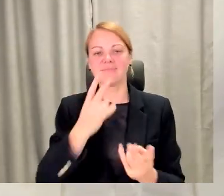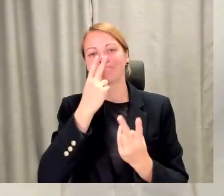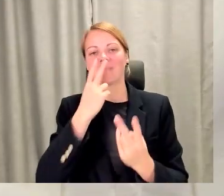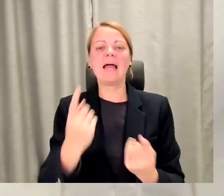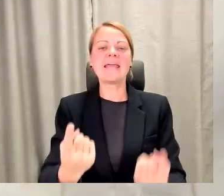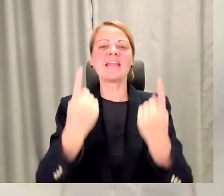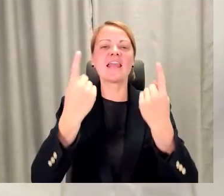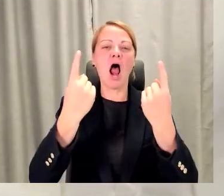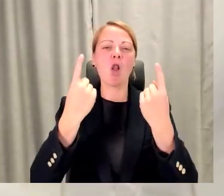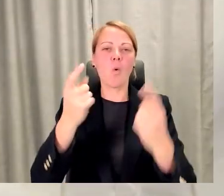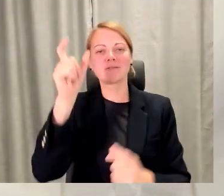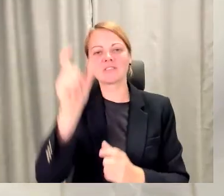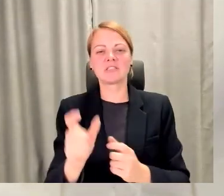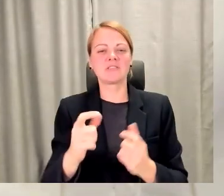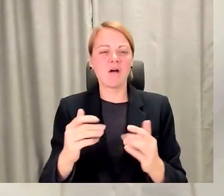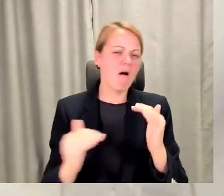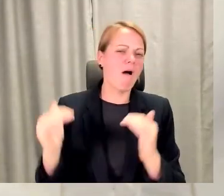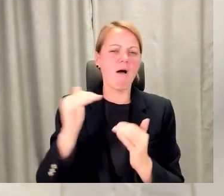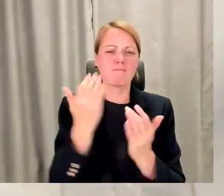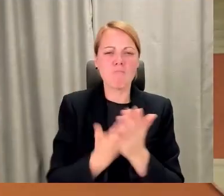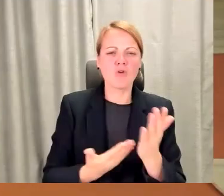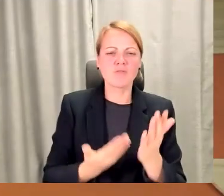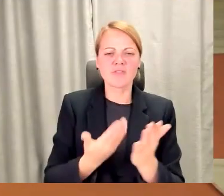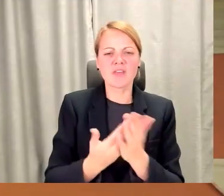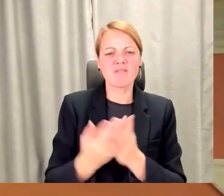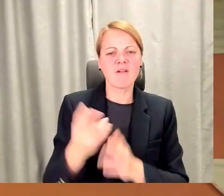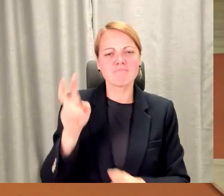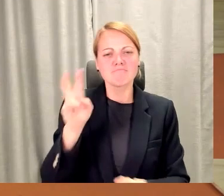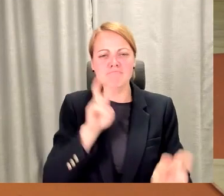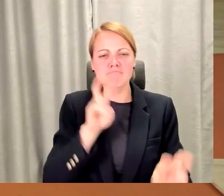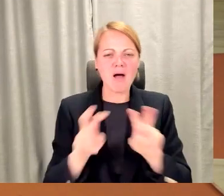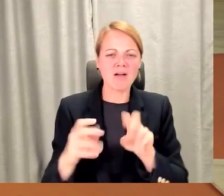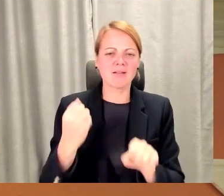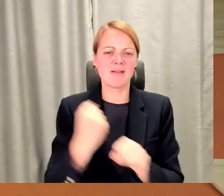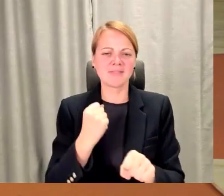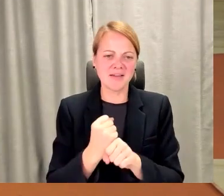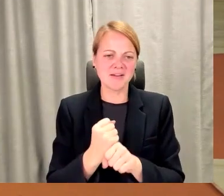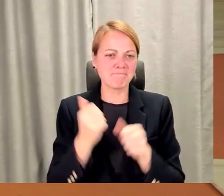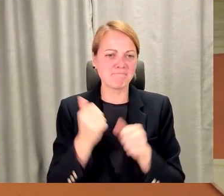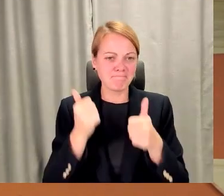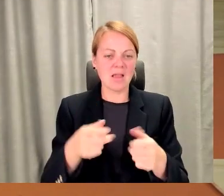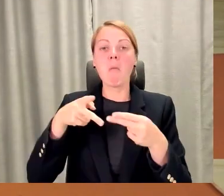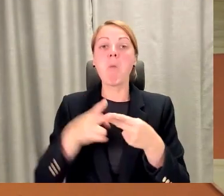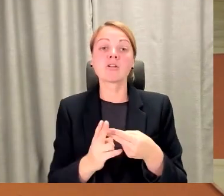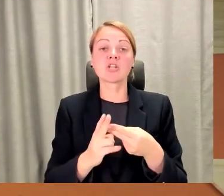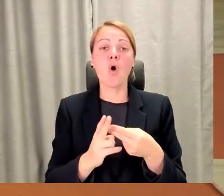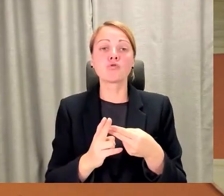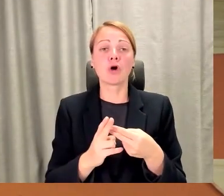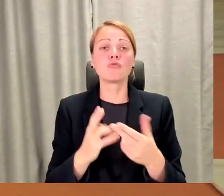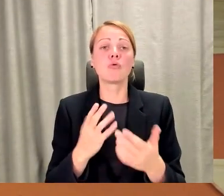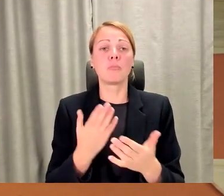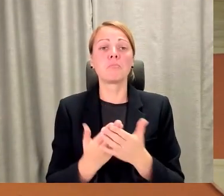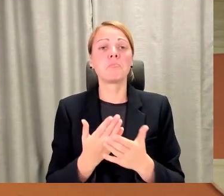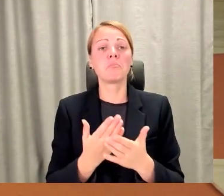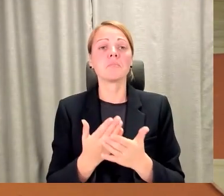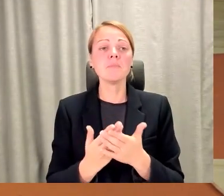jāiet, kur meklēt un ko darīt. Es par to pārtraukšanu. Vai mēs, nav tā, ka mēs sabiedrībā mums